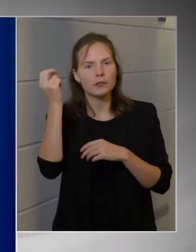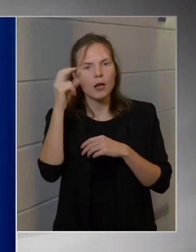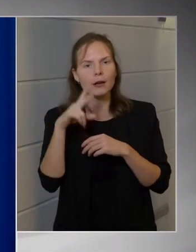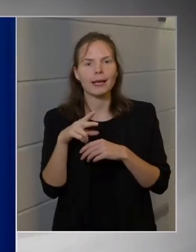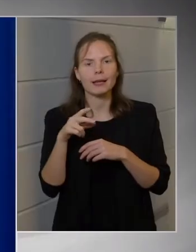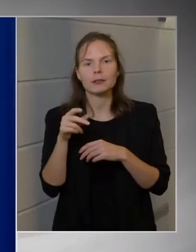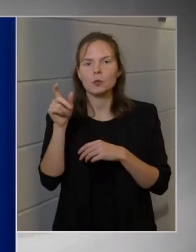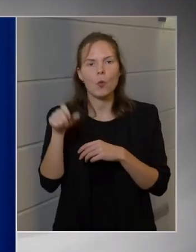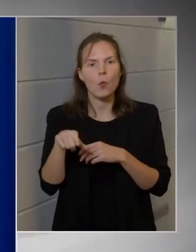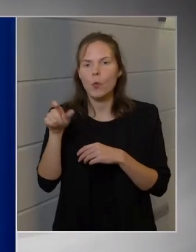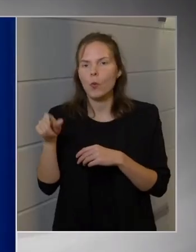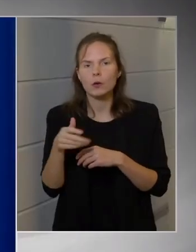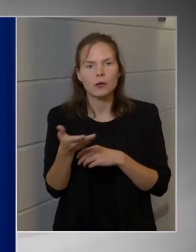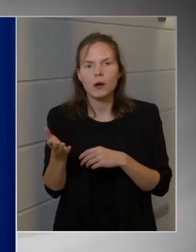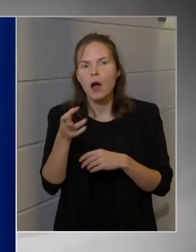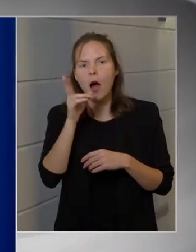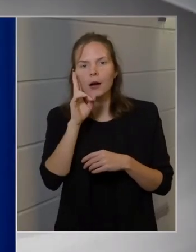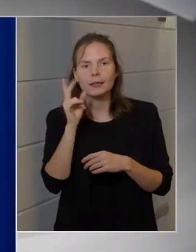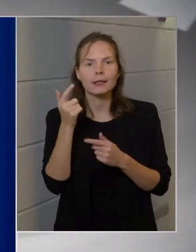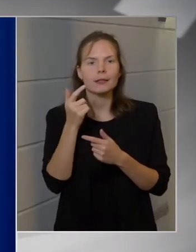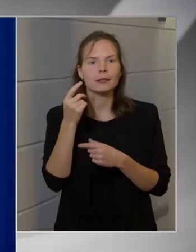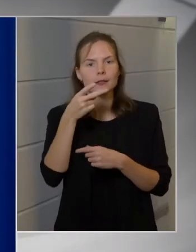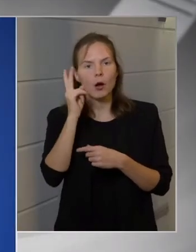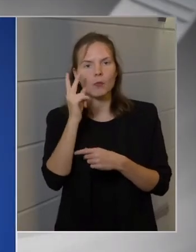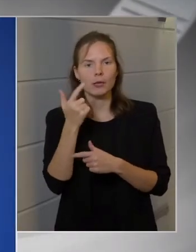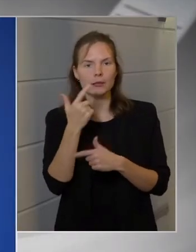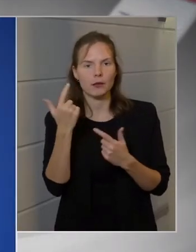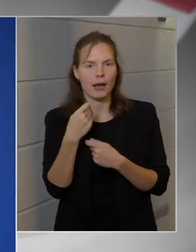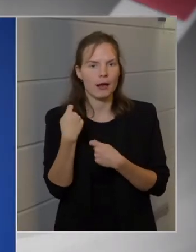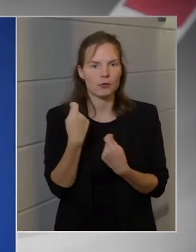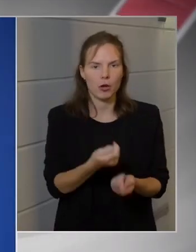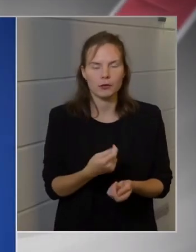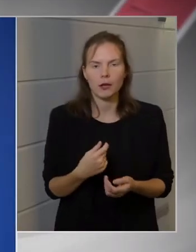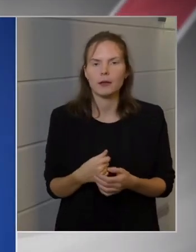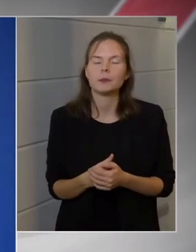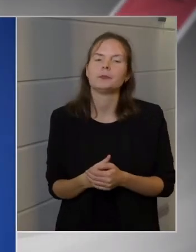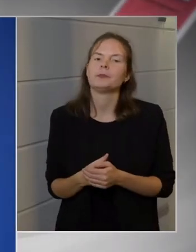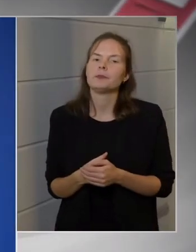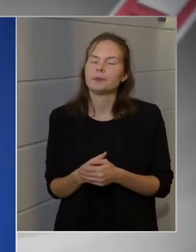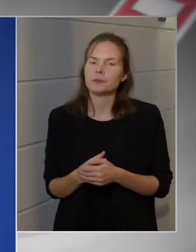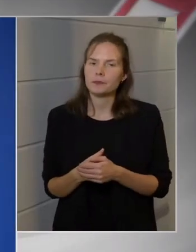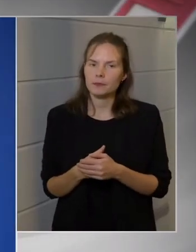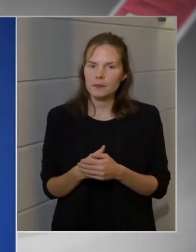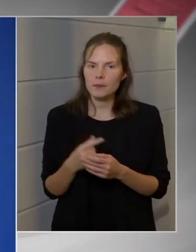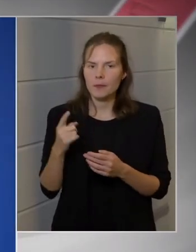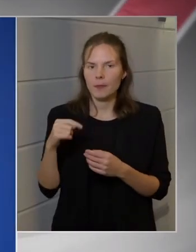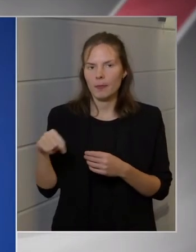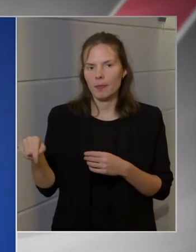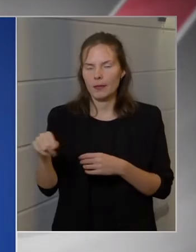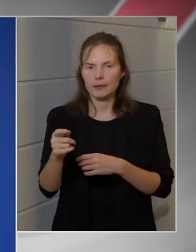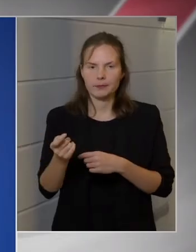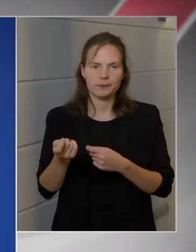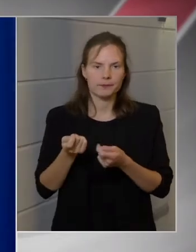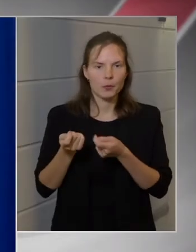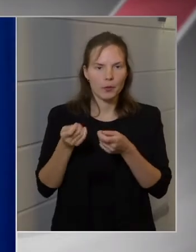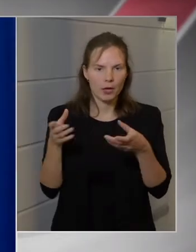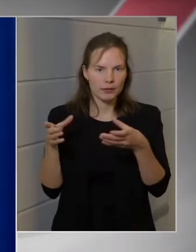akik szakmai tanácsot annak a kormánynak? Erről lát, ezekben az ügyekben megnyilatkozni azoknak jó része.